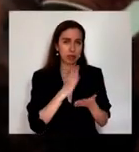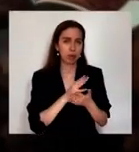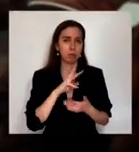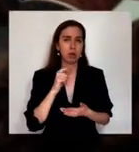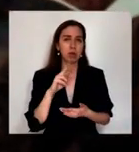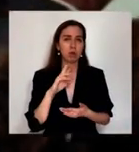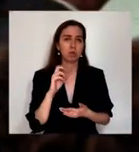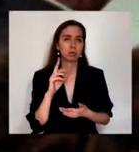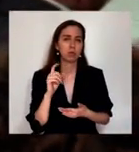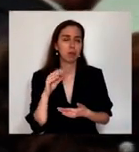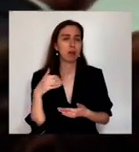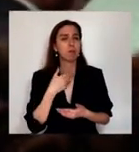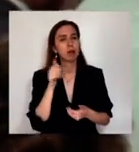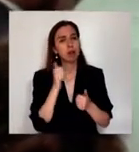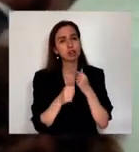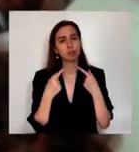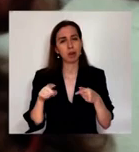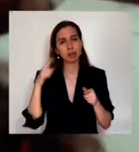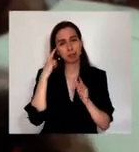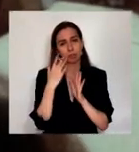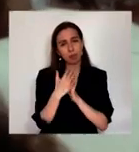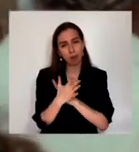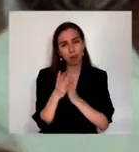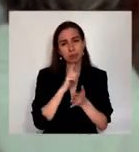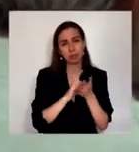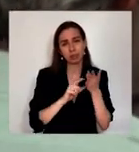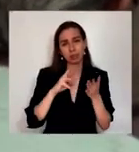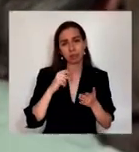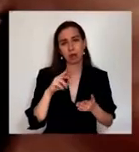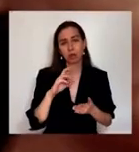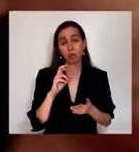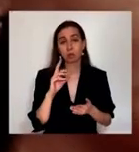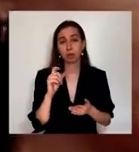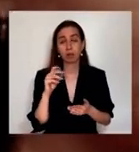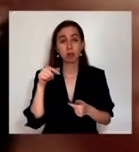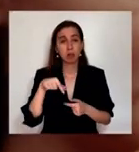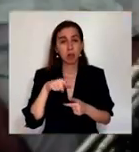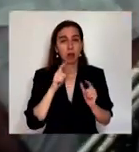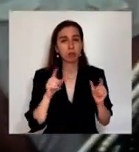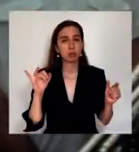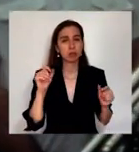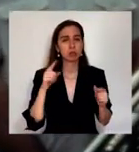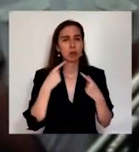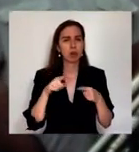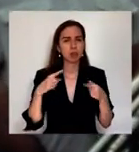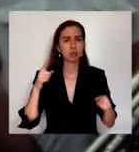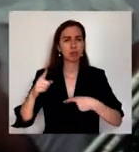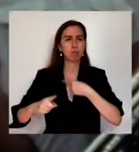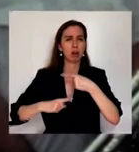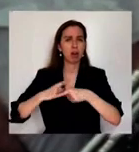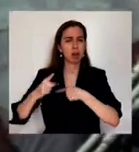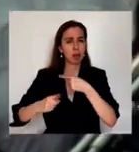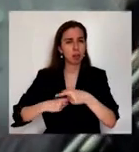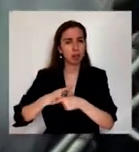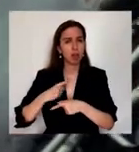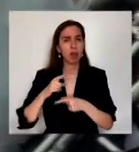поэзии. Вот почему на этом митинге люди разных поколений, разных национальностей говорили о звонкой силе